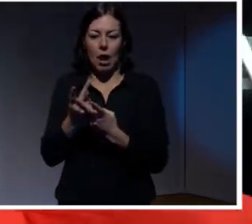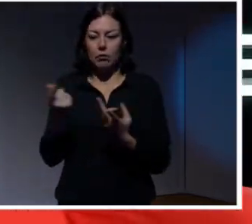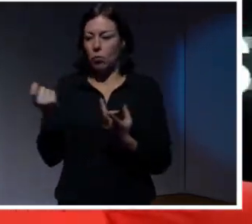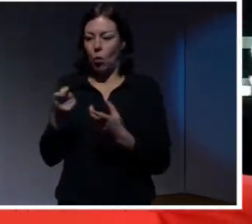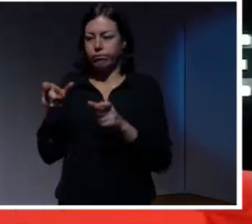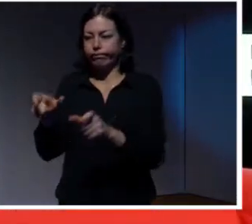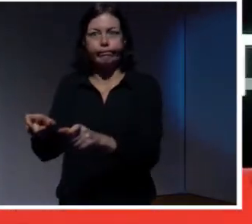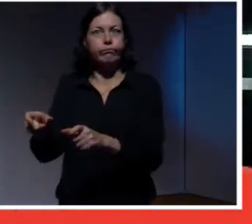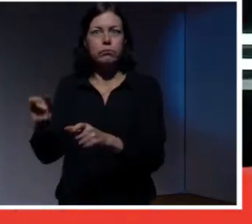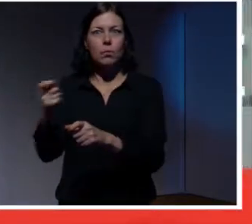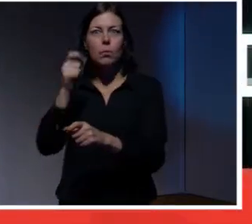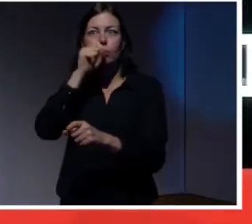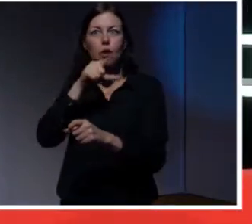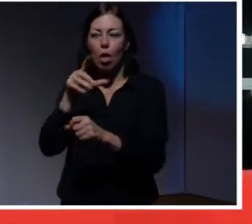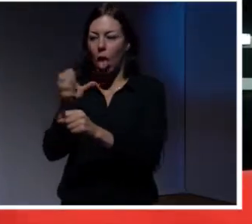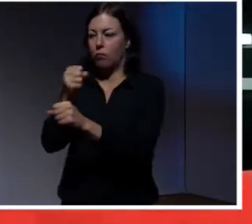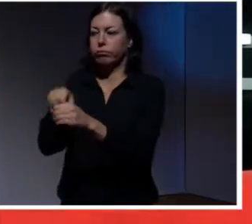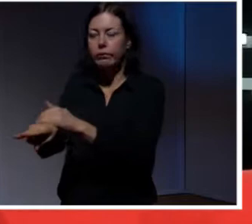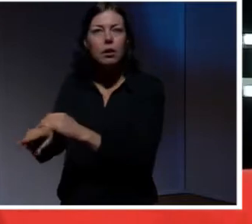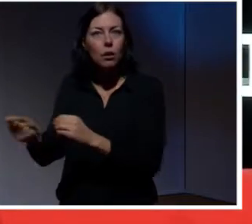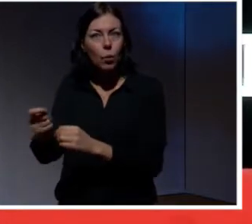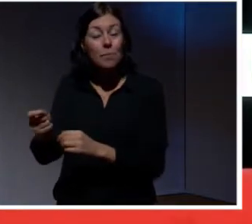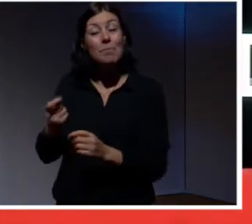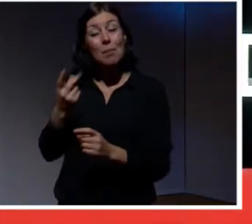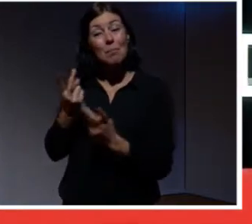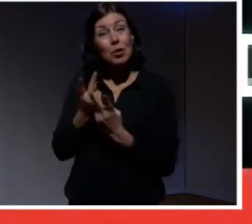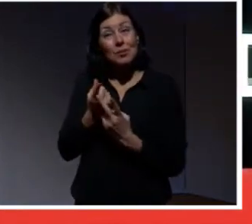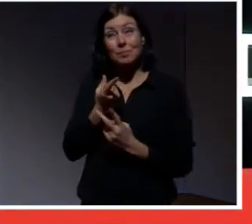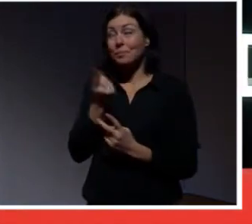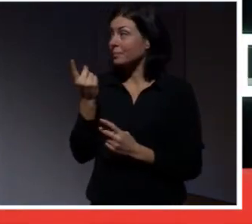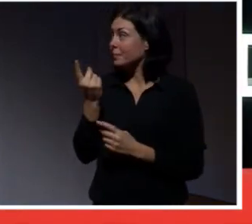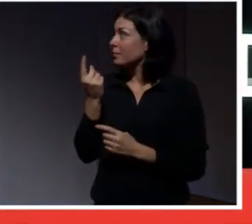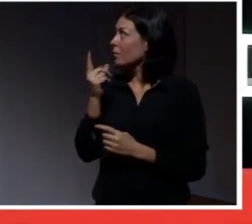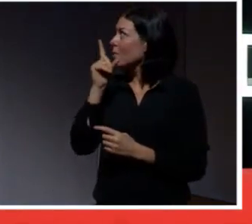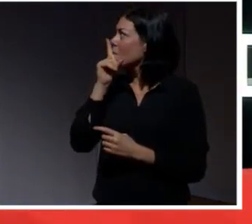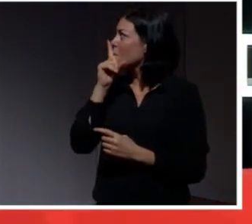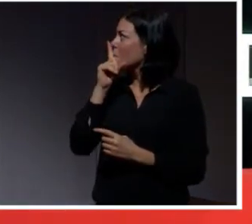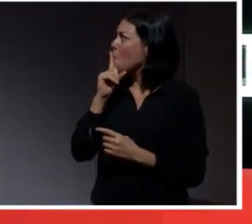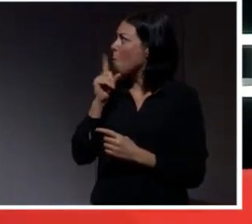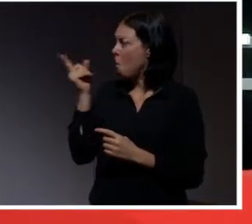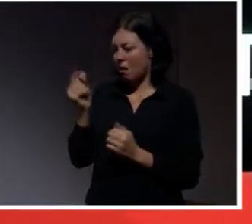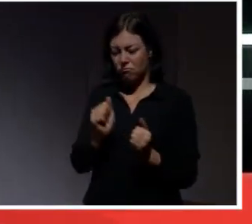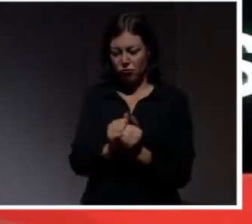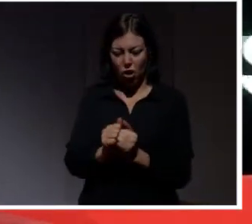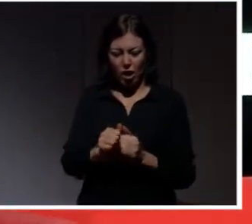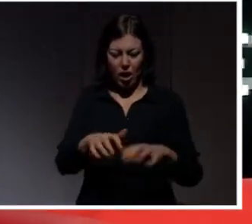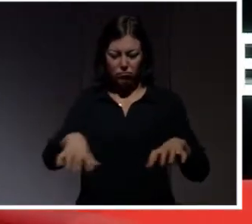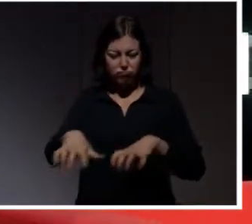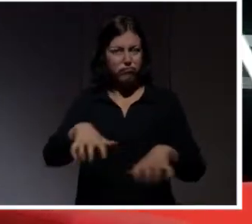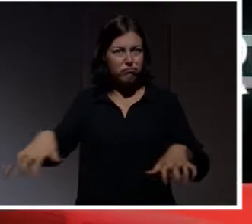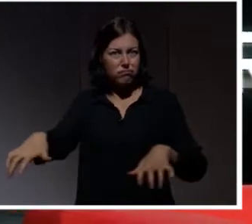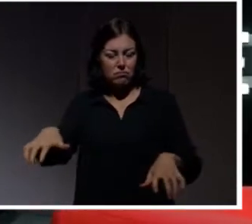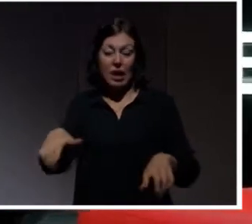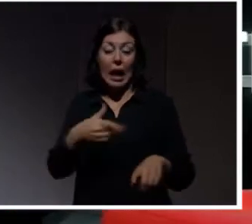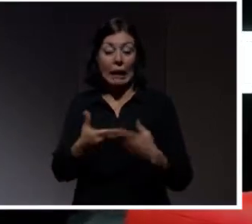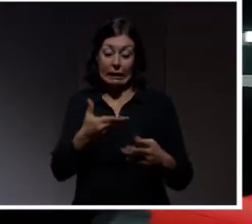Det andra är att de här små pryttlarna. Det var ju Harper Reid som pratade om dem. Inte för att de vill ta livet av er. Men